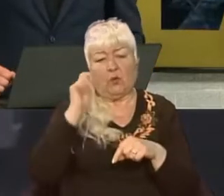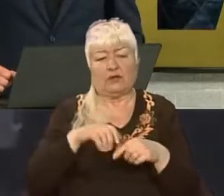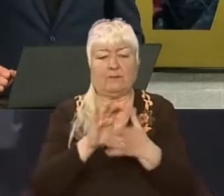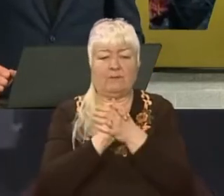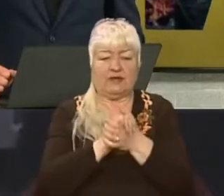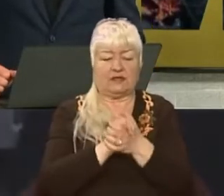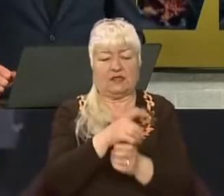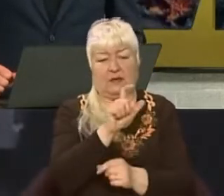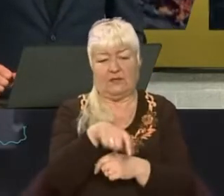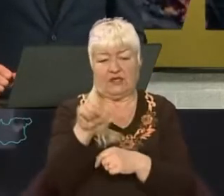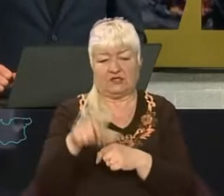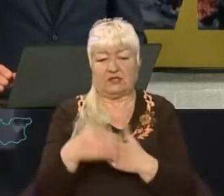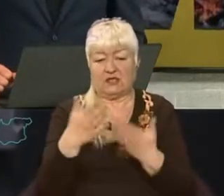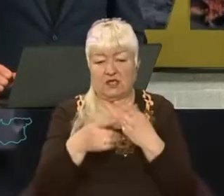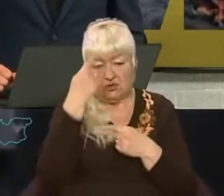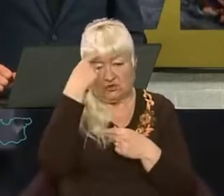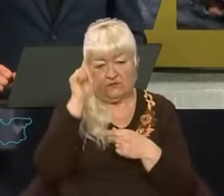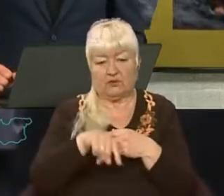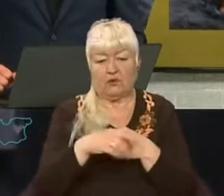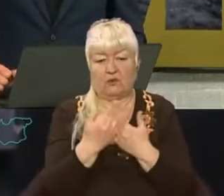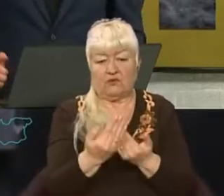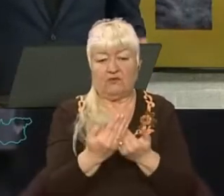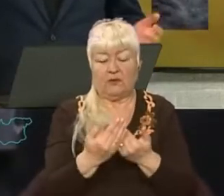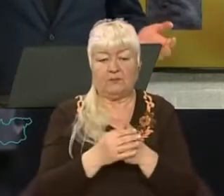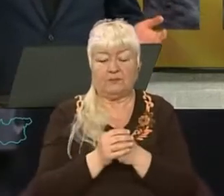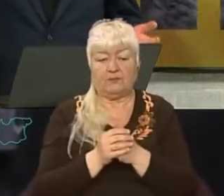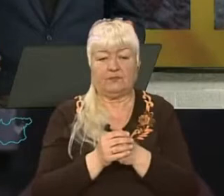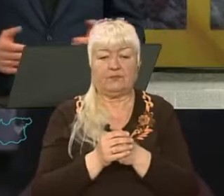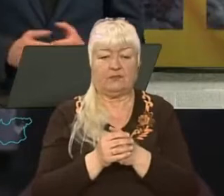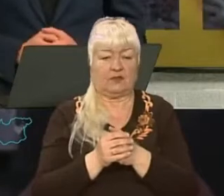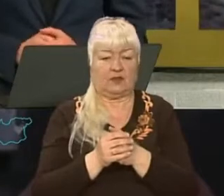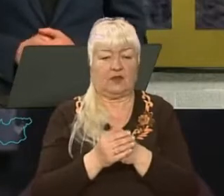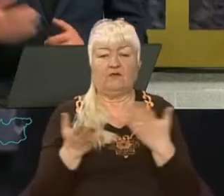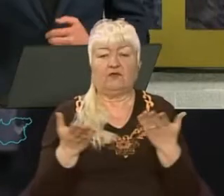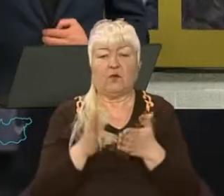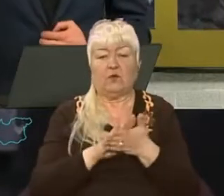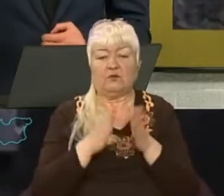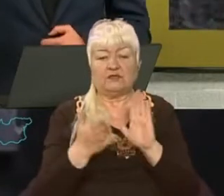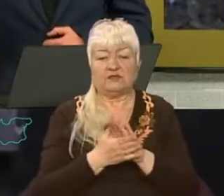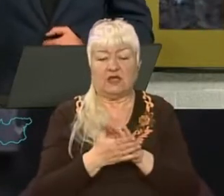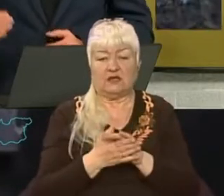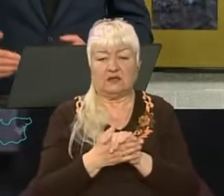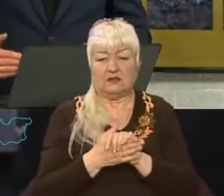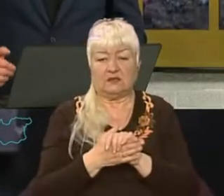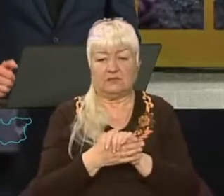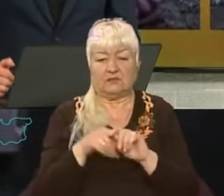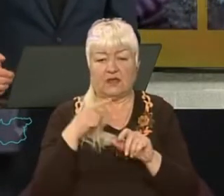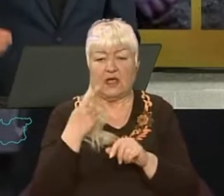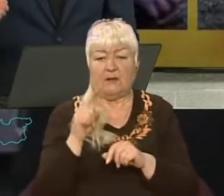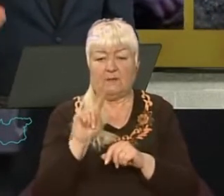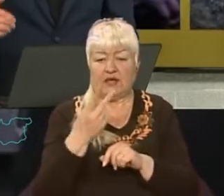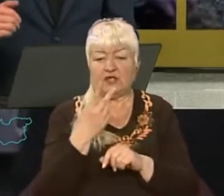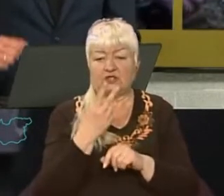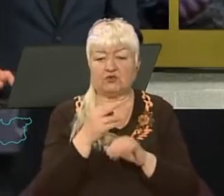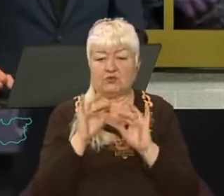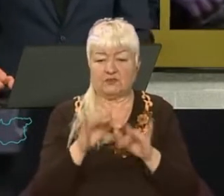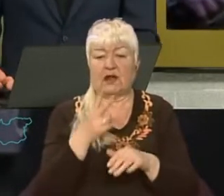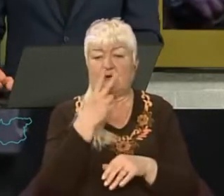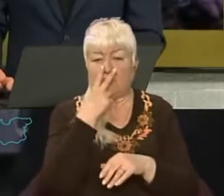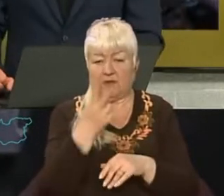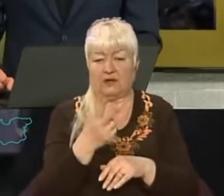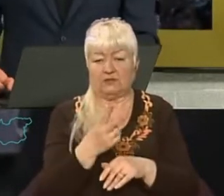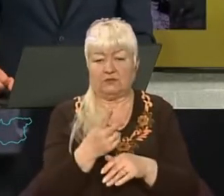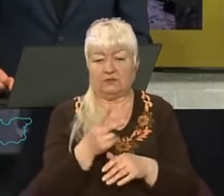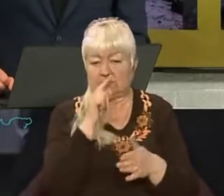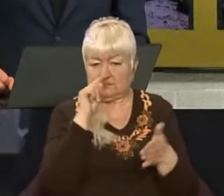мирних мешканців, якщо вам відома ця цифра, і в якому стані вони? Першу справу ми бачимо, де йшла до суду, що